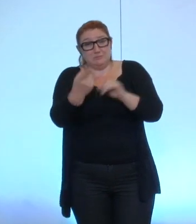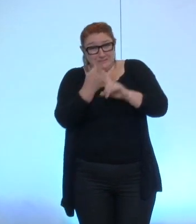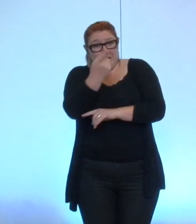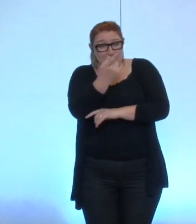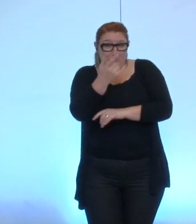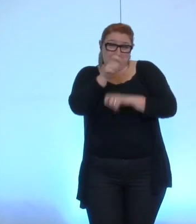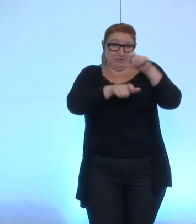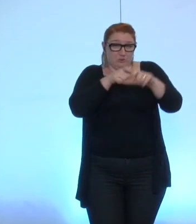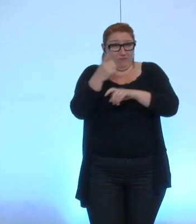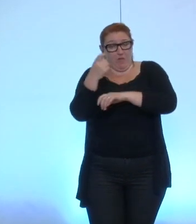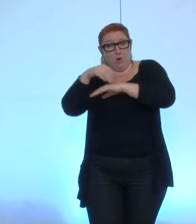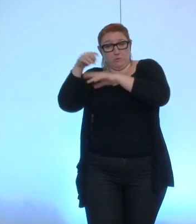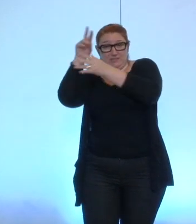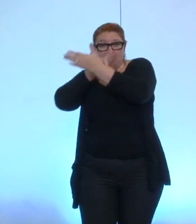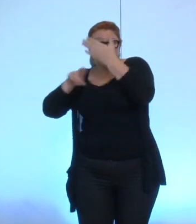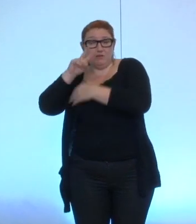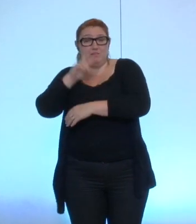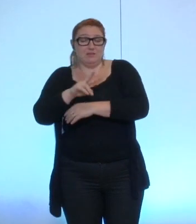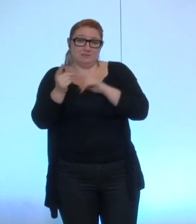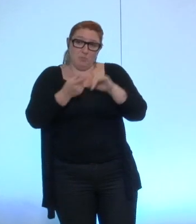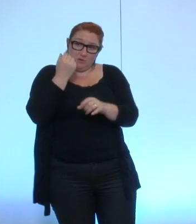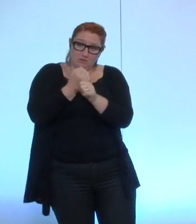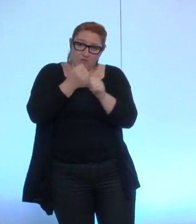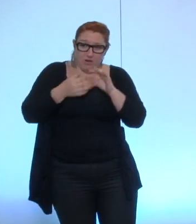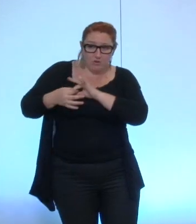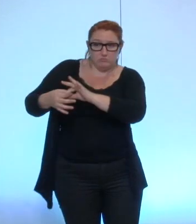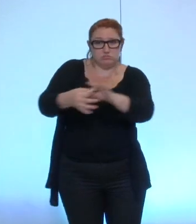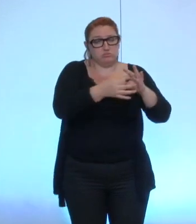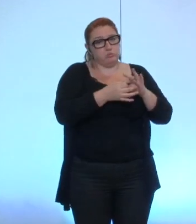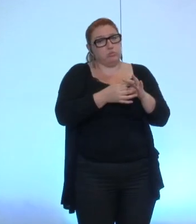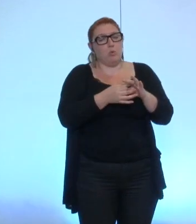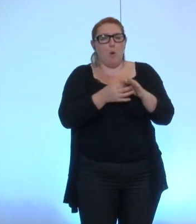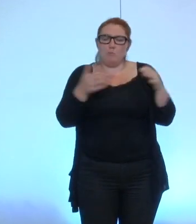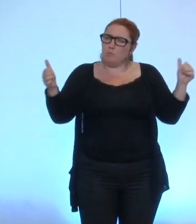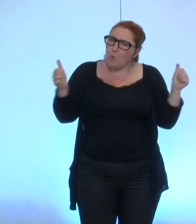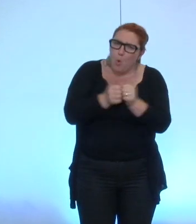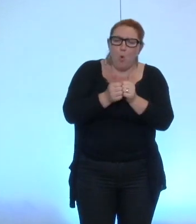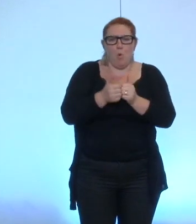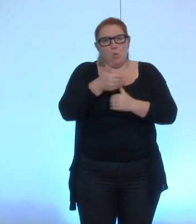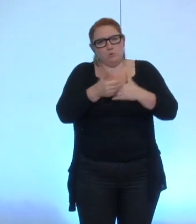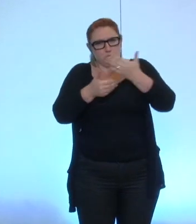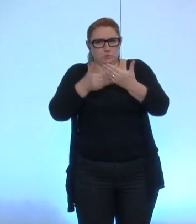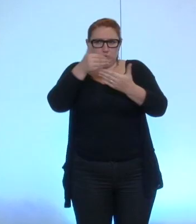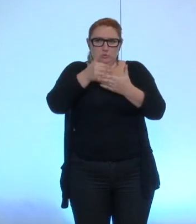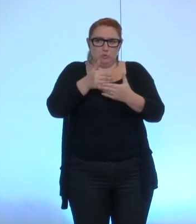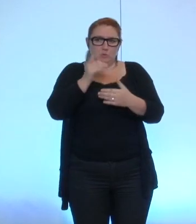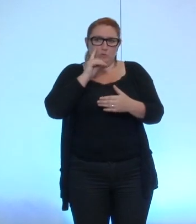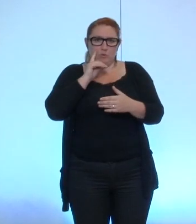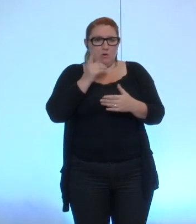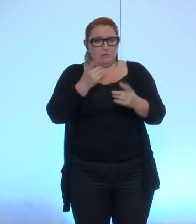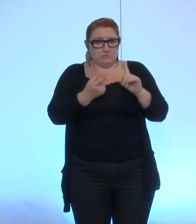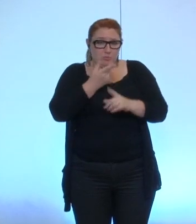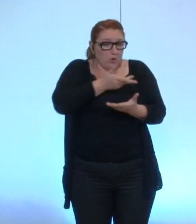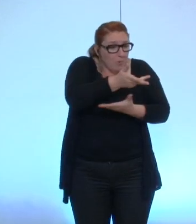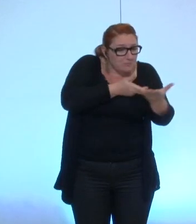'abord que ça oblige à travailler justement dans un esprit de co-construction d'une certaine façon puisque les groupes ne peuvent pas le faire sans un dialogue